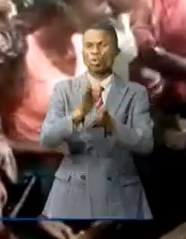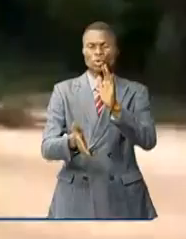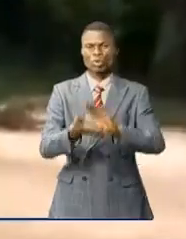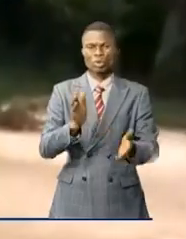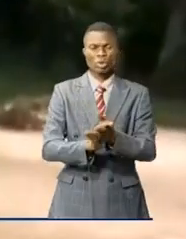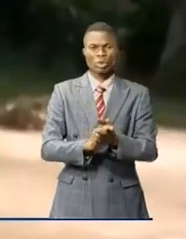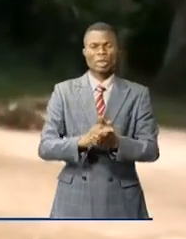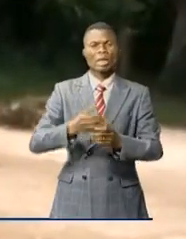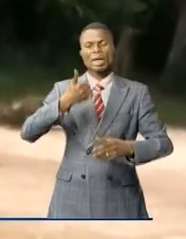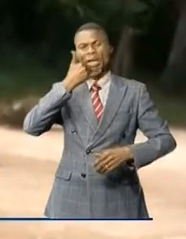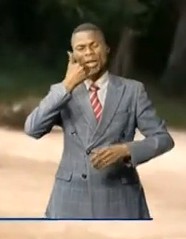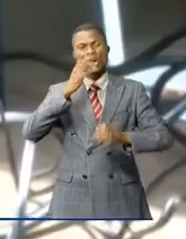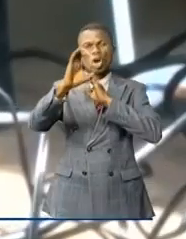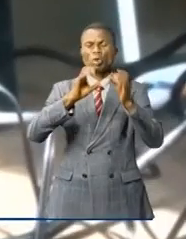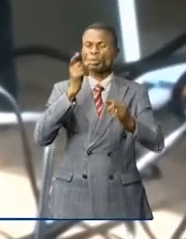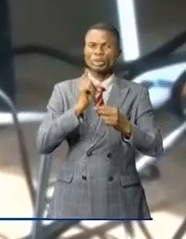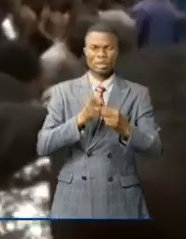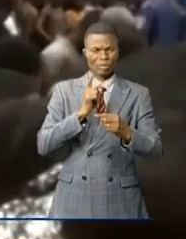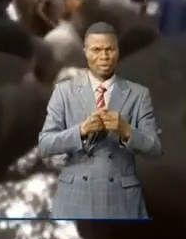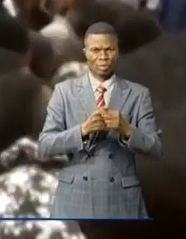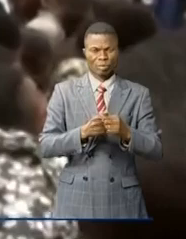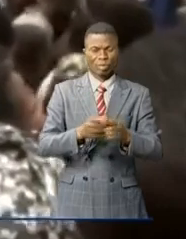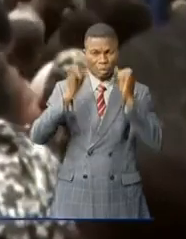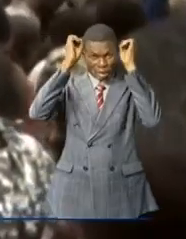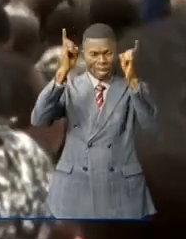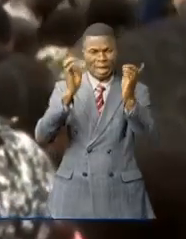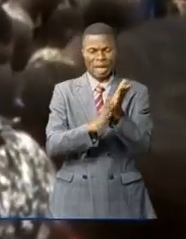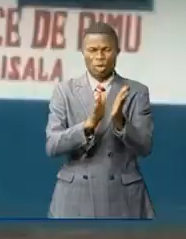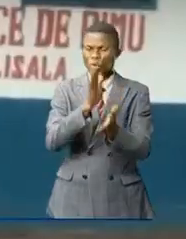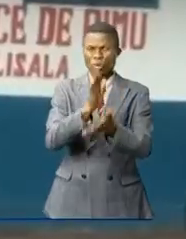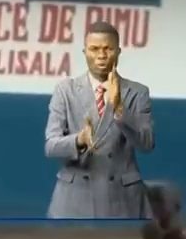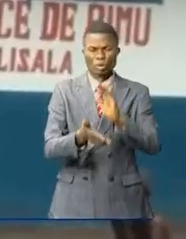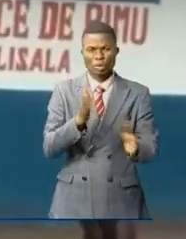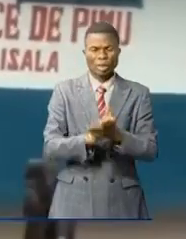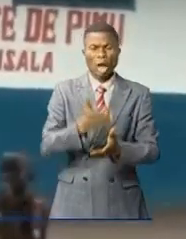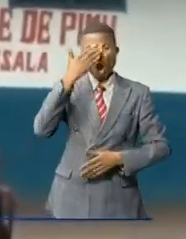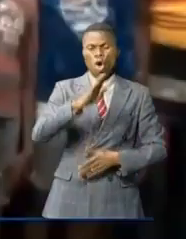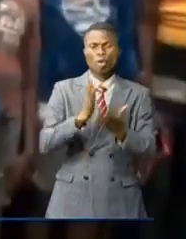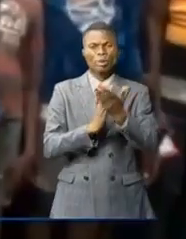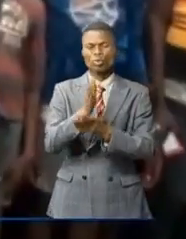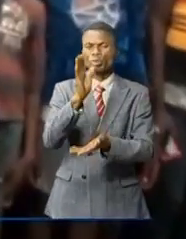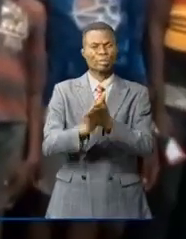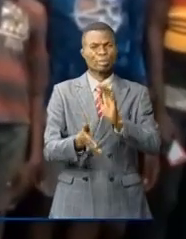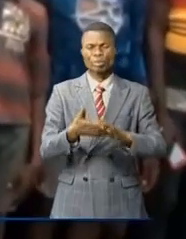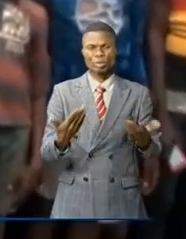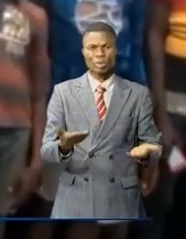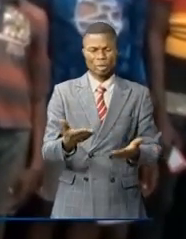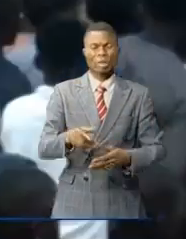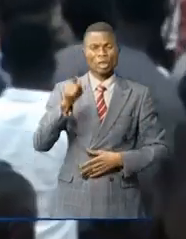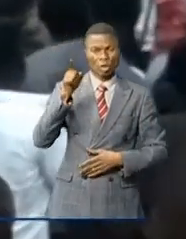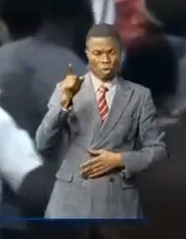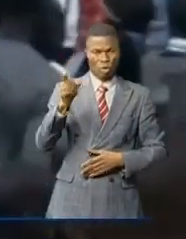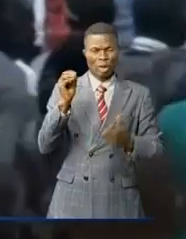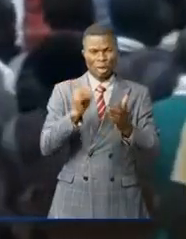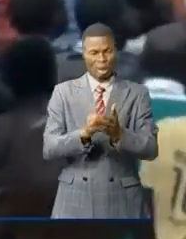le moyen de communication et de télécommunication, l'éducation adéquate, l'accès aux soins de santé appropriés. Serge Mongoulou